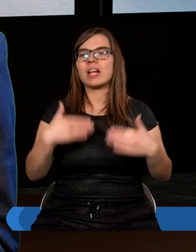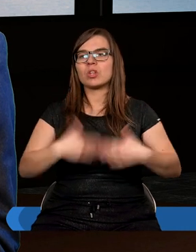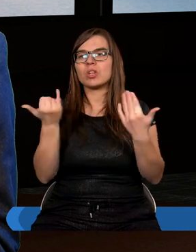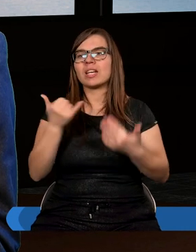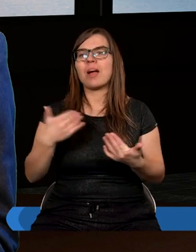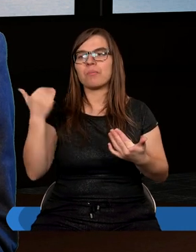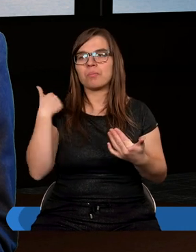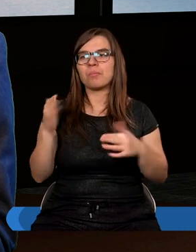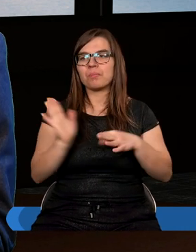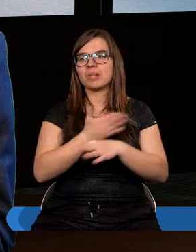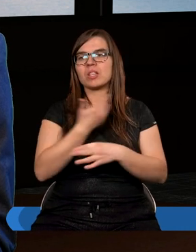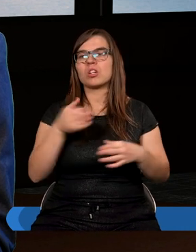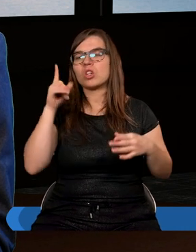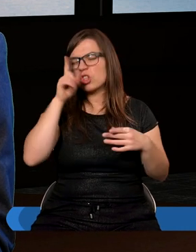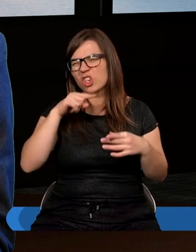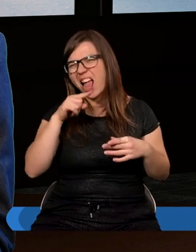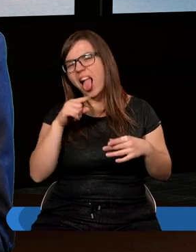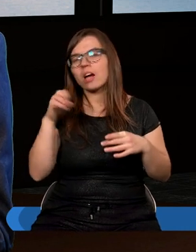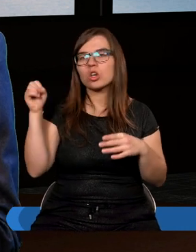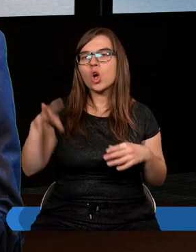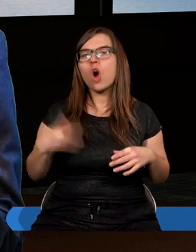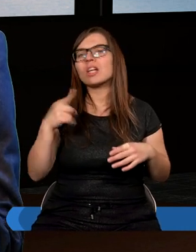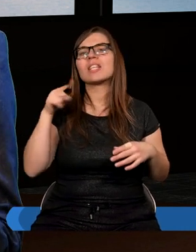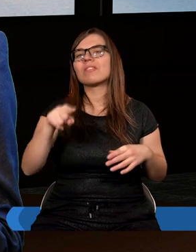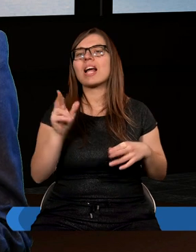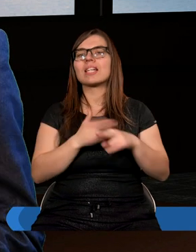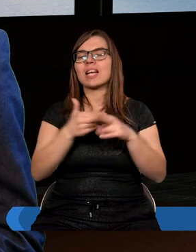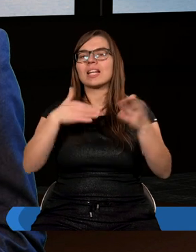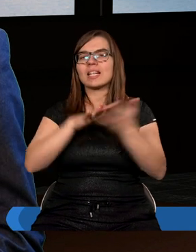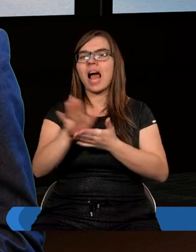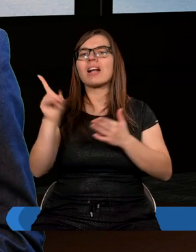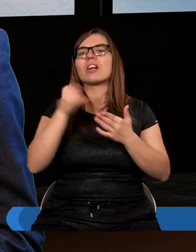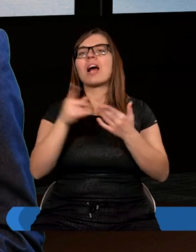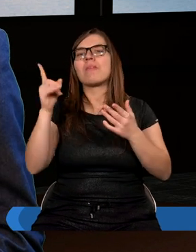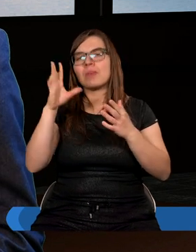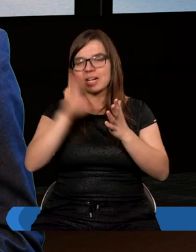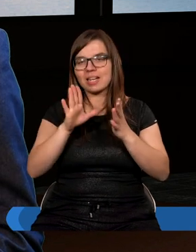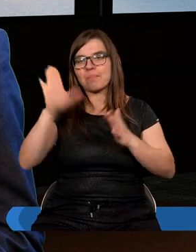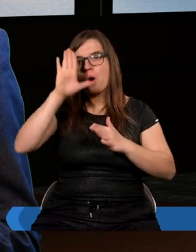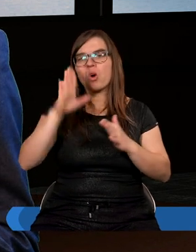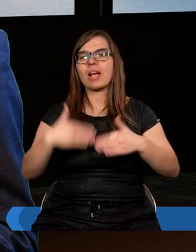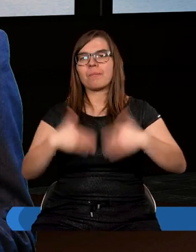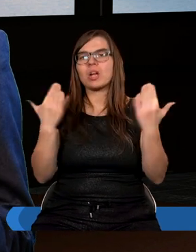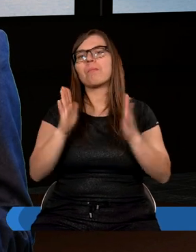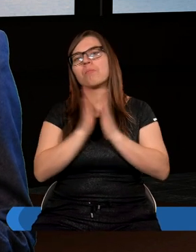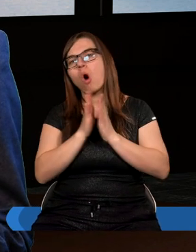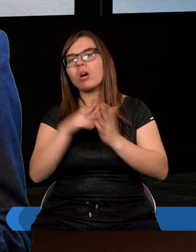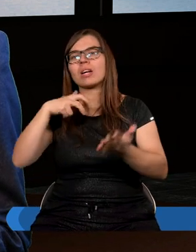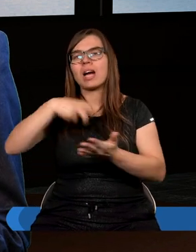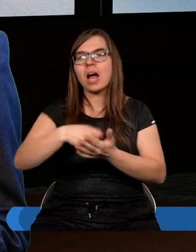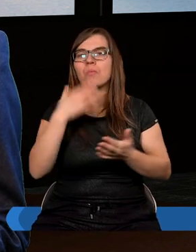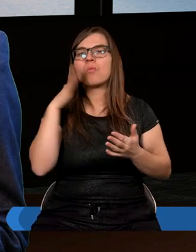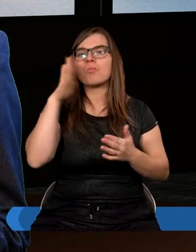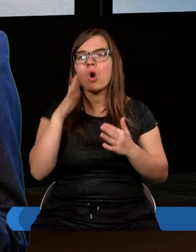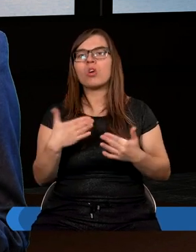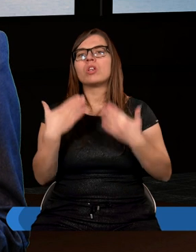zawsze mijał gorzej, niż wtedy, kiedy ja zaczynałem dzień faktycznie z Panem Bogiem. Kiedy budziłem się, klękałem,